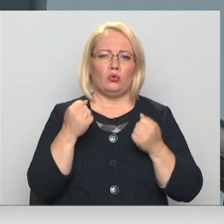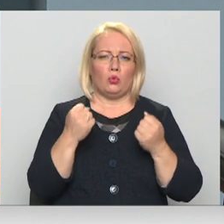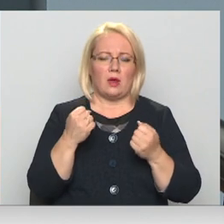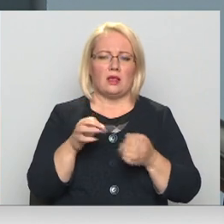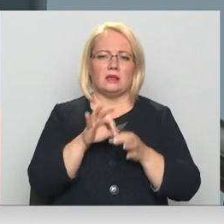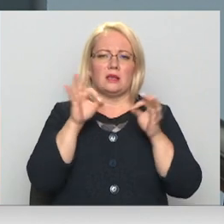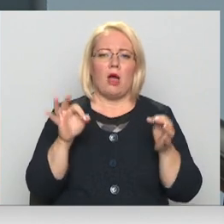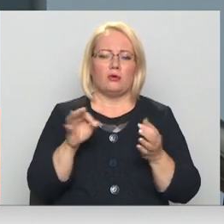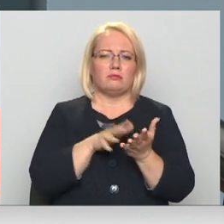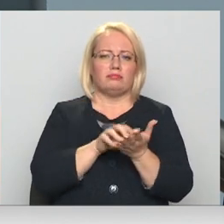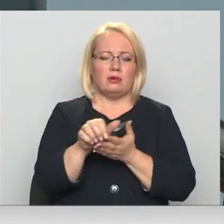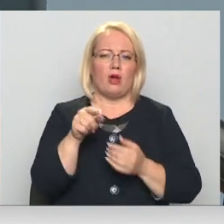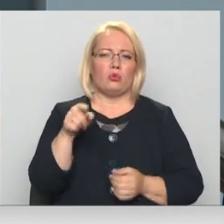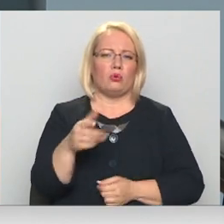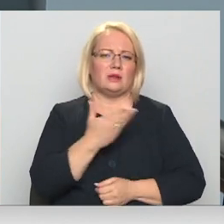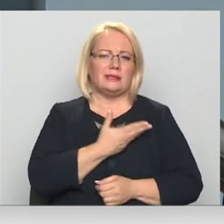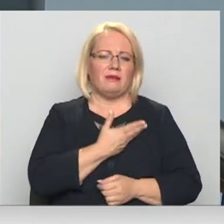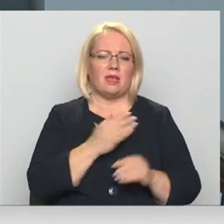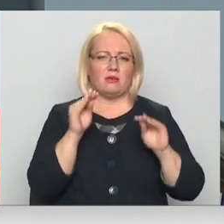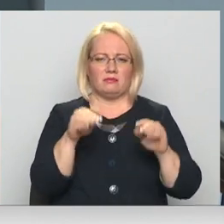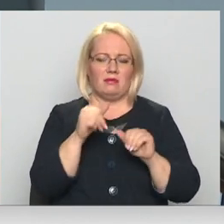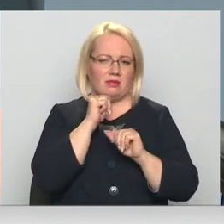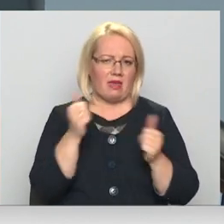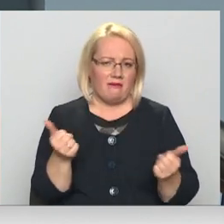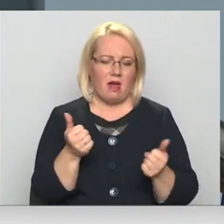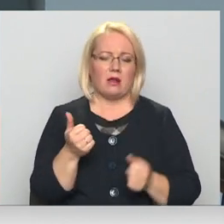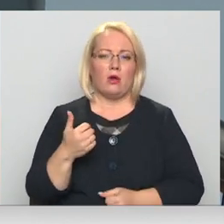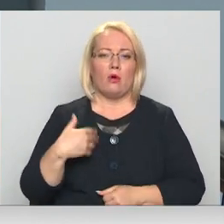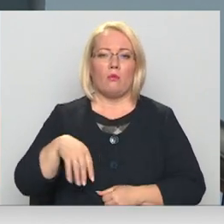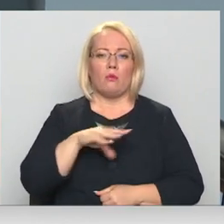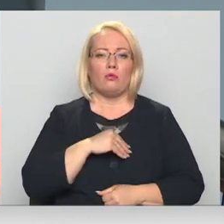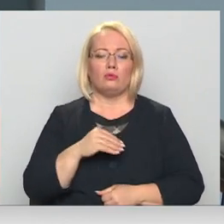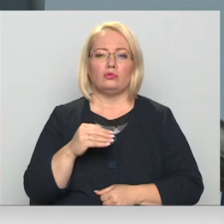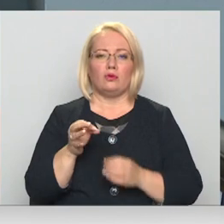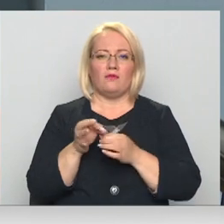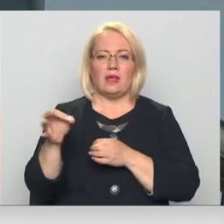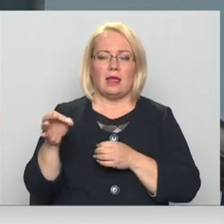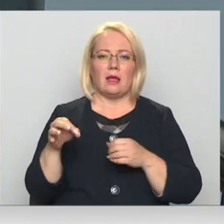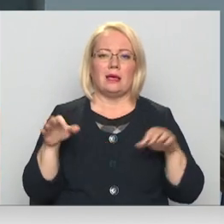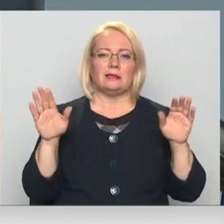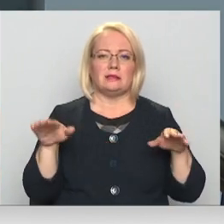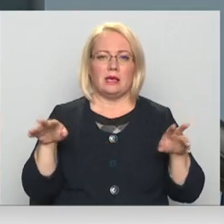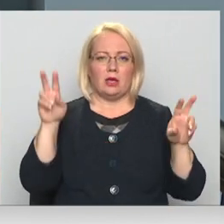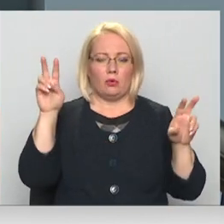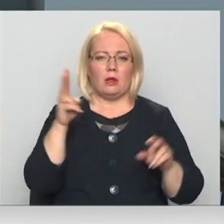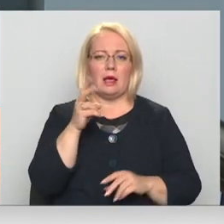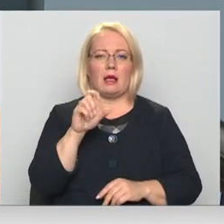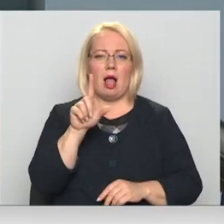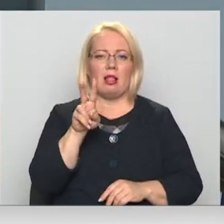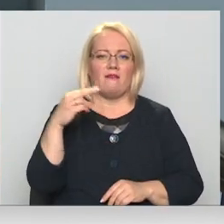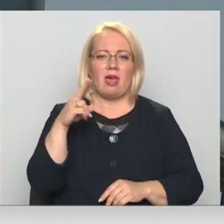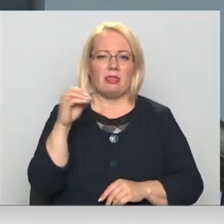tur varas dzīvnieks ievietot nevar. Savukārt mūsu filiālē Cīruļos, kas ir Kalvinas pagastā,